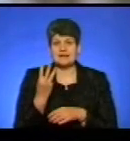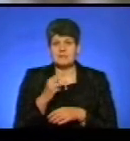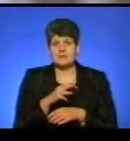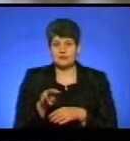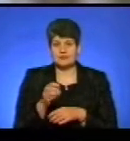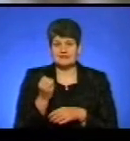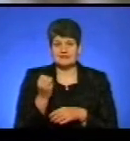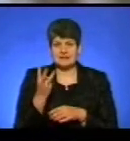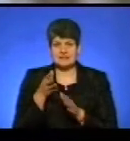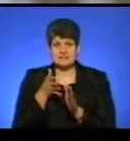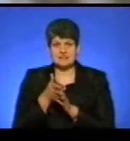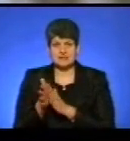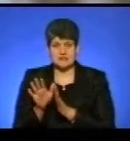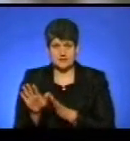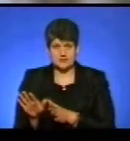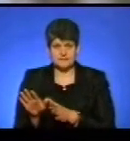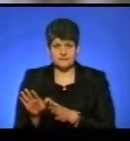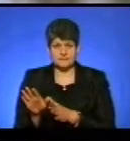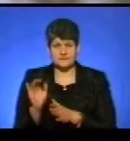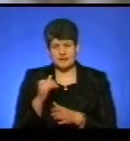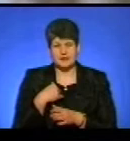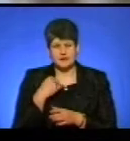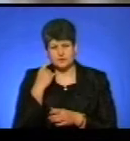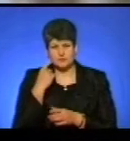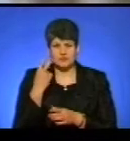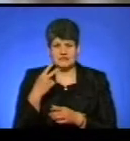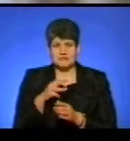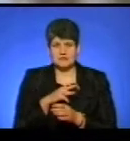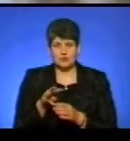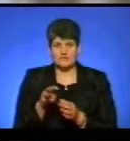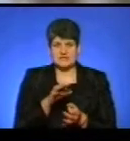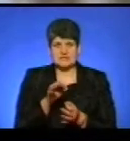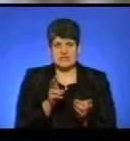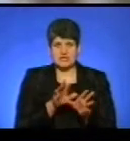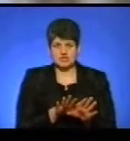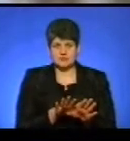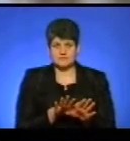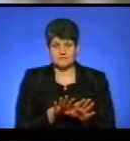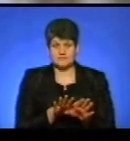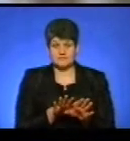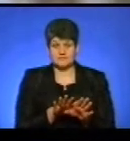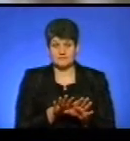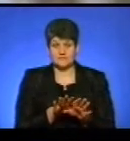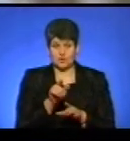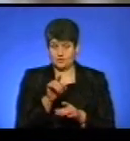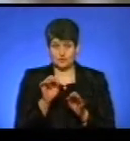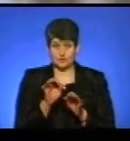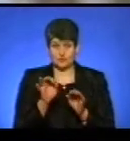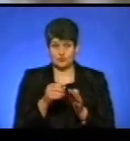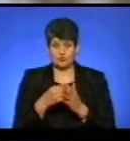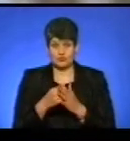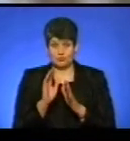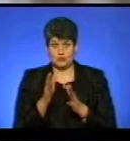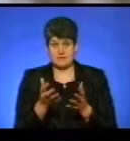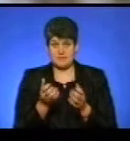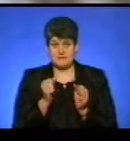видатків, ну і я думаю, що 20 мільйонів в нас залишиться. То нічого, що бюджет будете